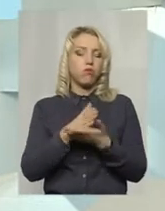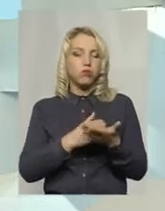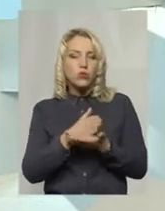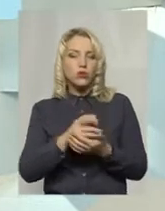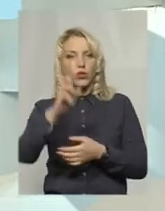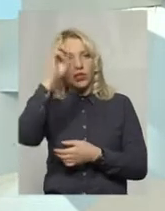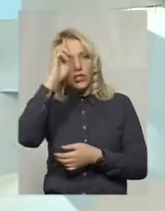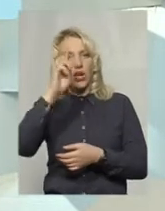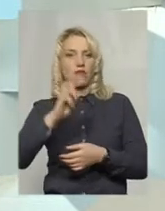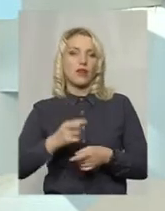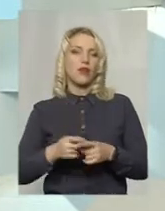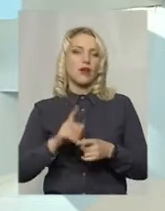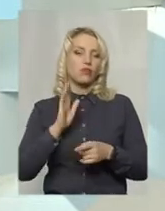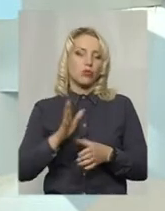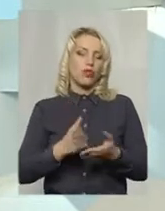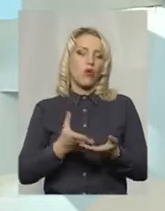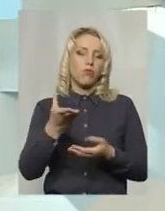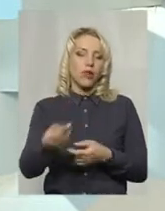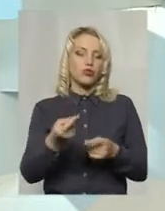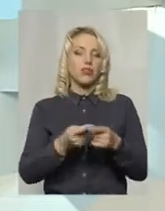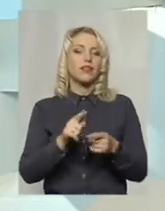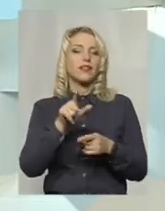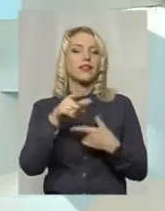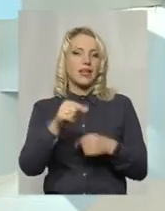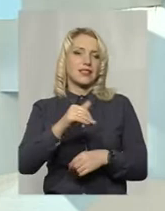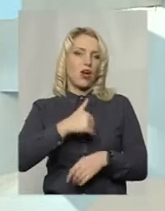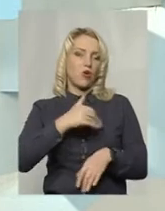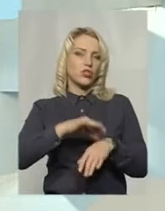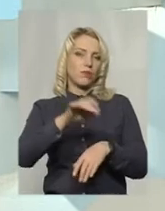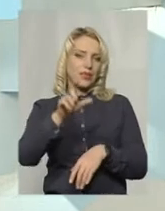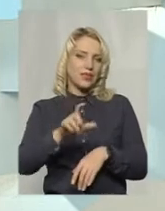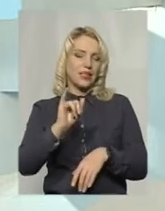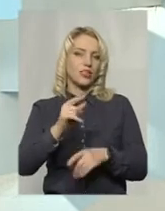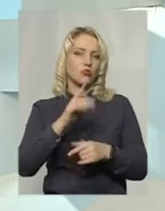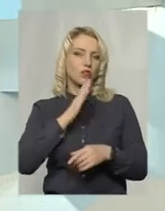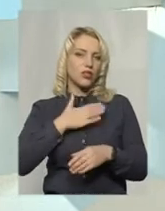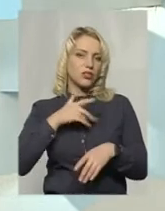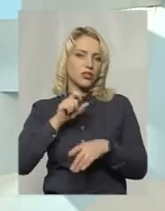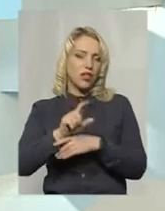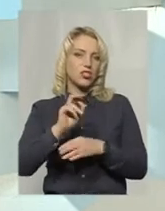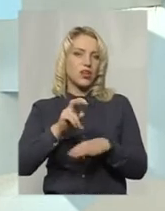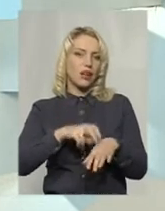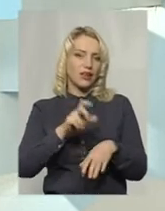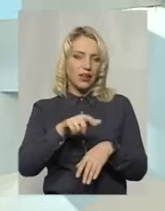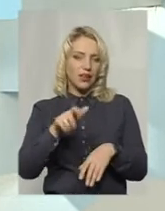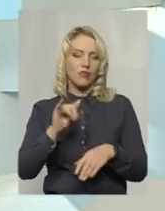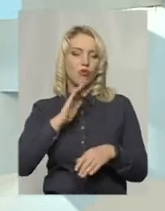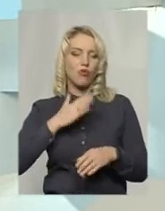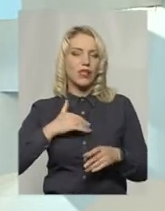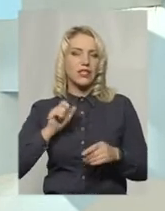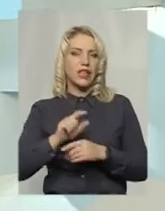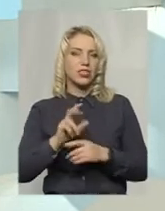Національна агенція здоров'я буде оплачувати там, де пацієнт захоче. Тому наша задача як лікарів і моя задача або